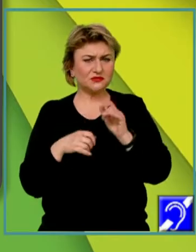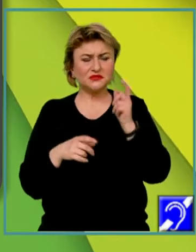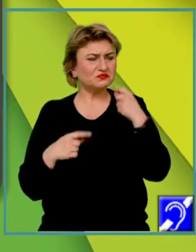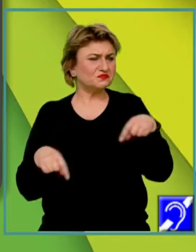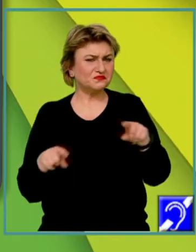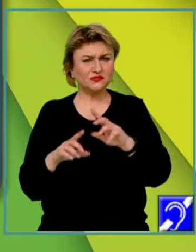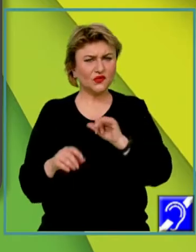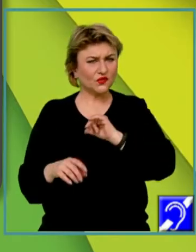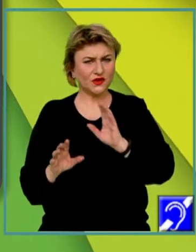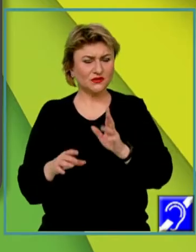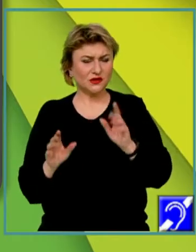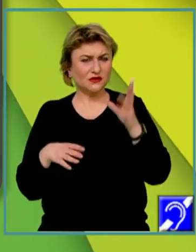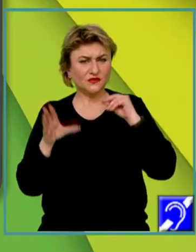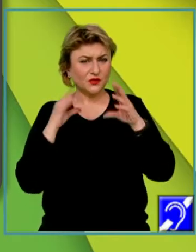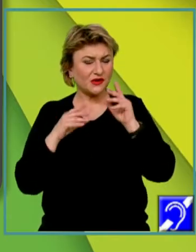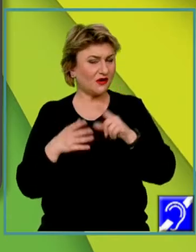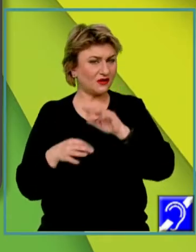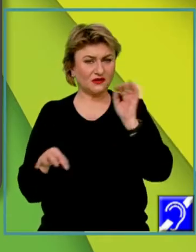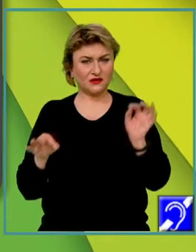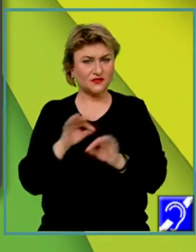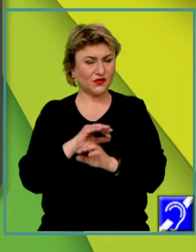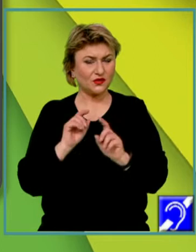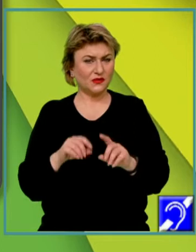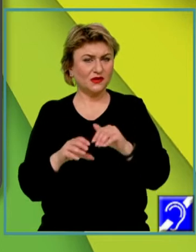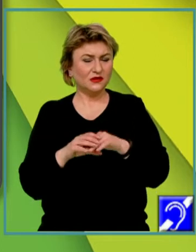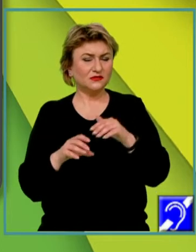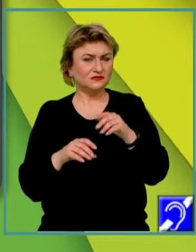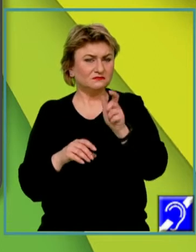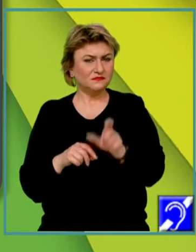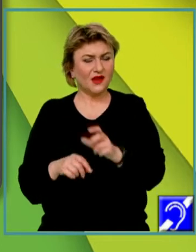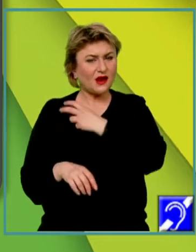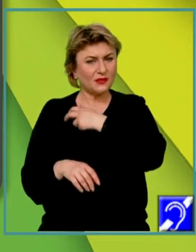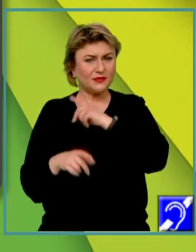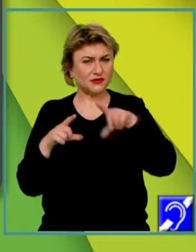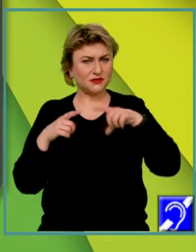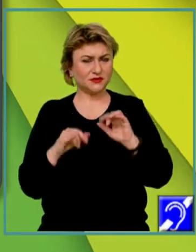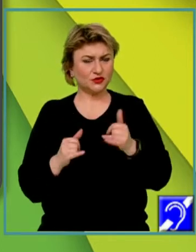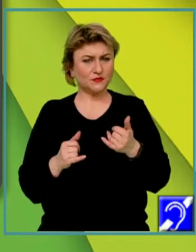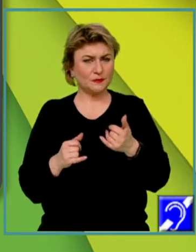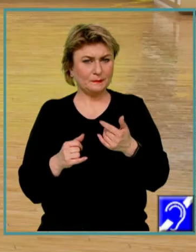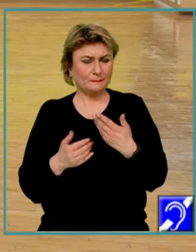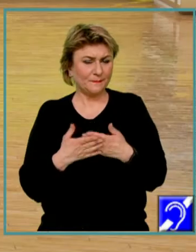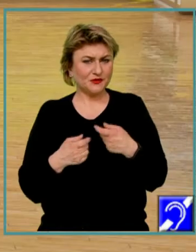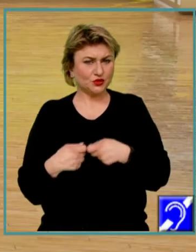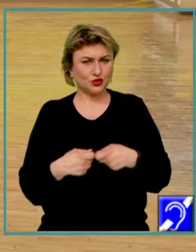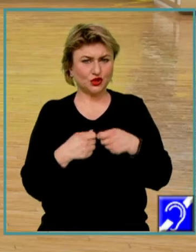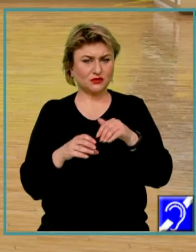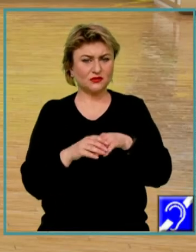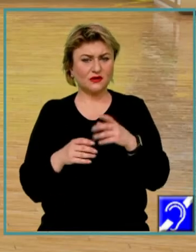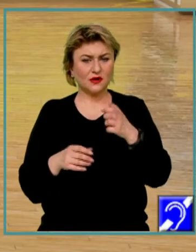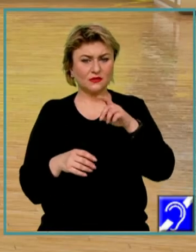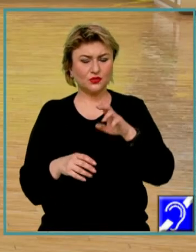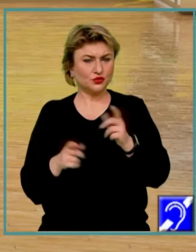abilități, informații care îl transformă în ființă socială, capabilă să trăiască și să dezolte într-o societate. În cadrul